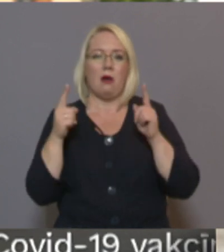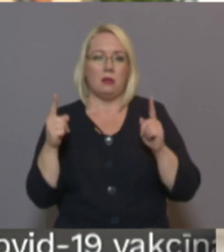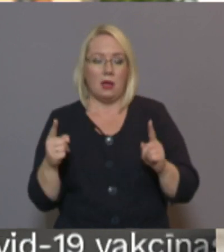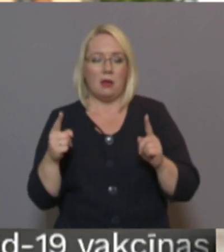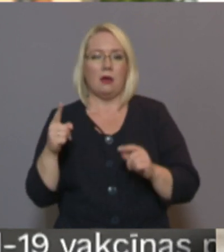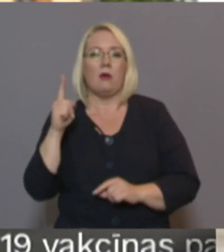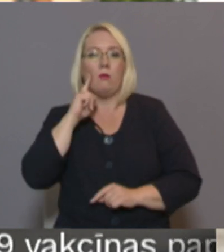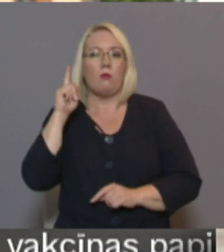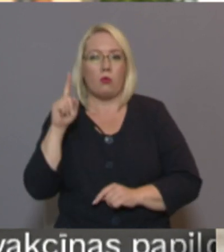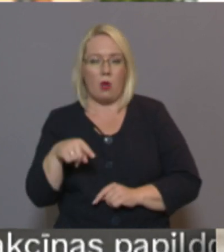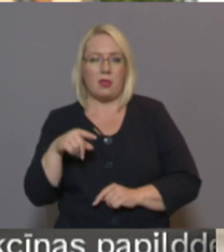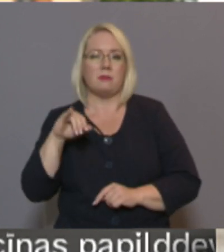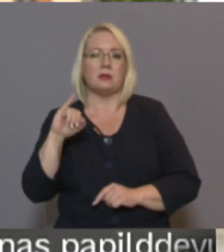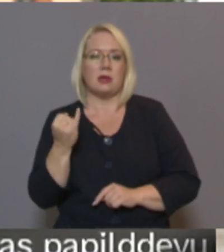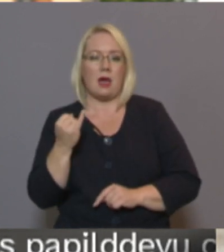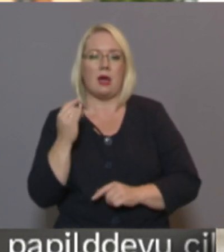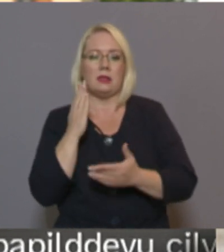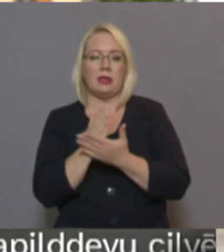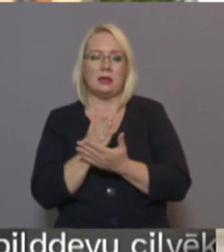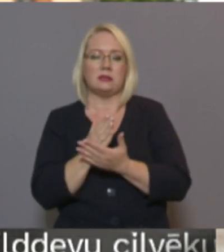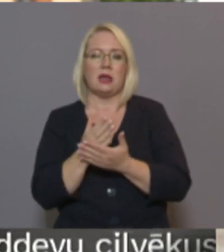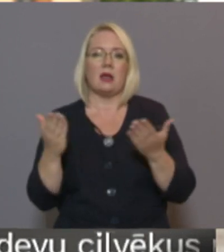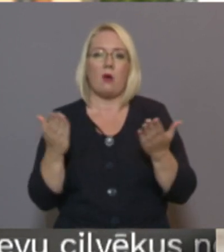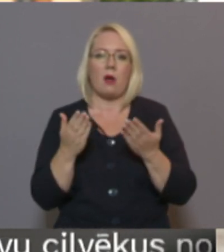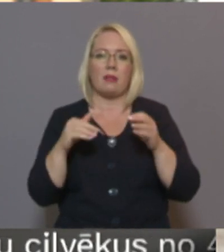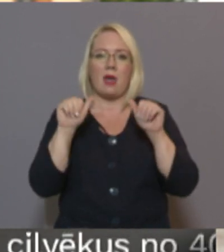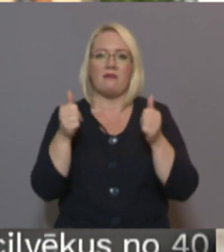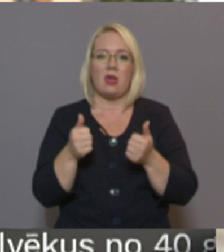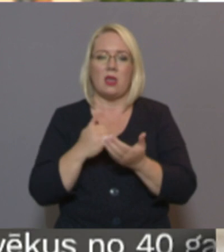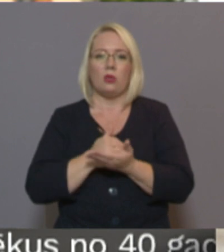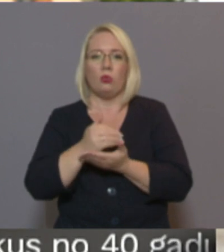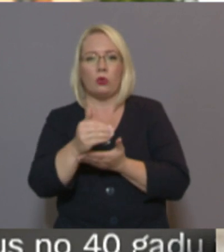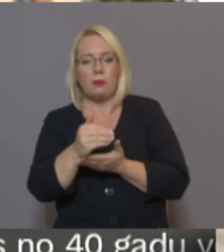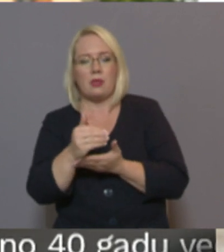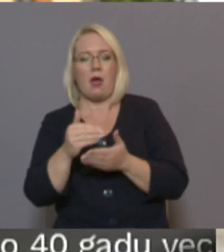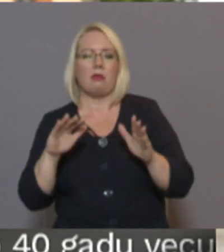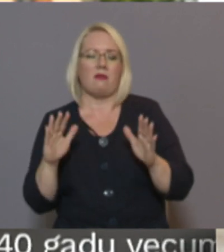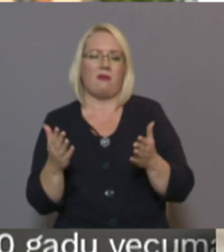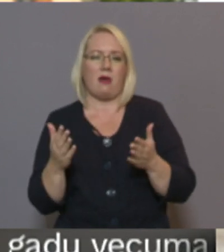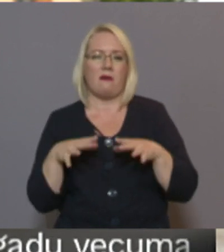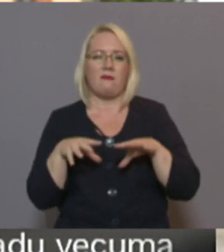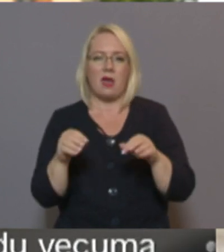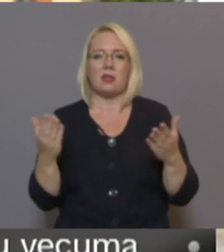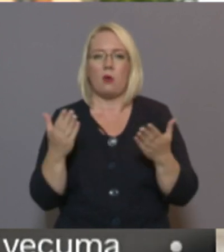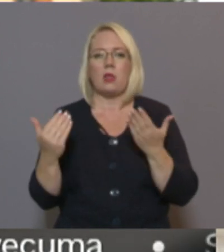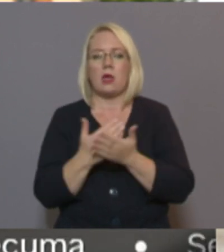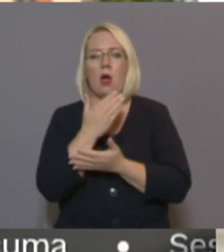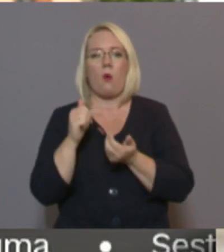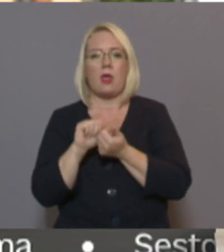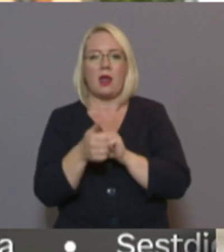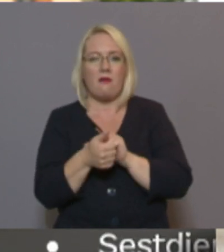Protams, ja tiks kaut kādā veidā turpināta vai veikt kādu jaunu reformu,